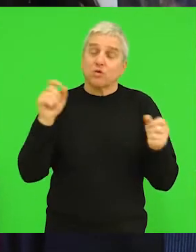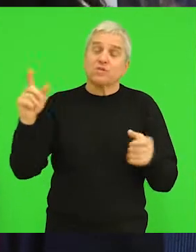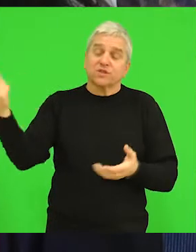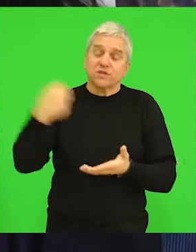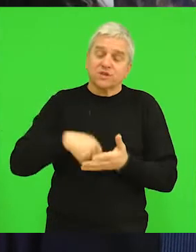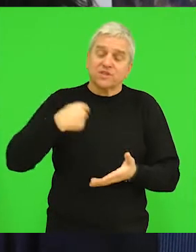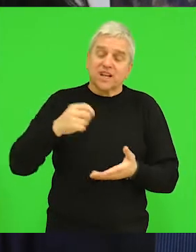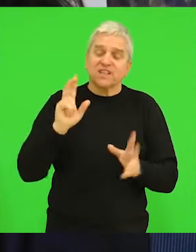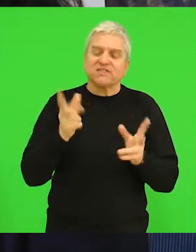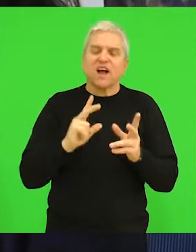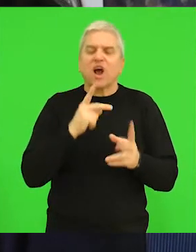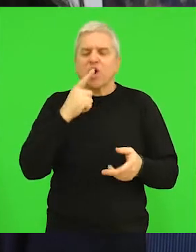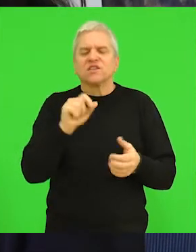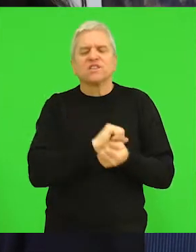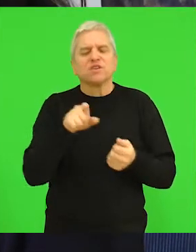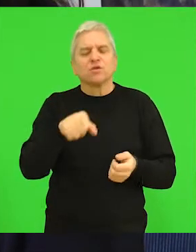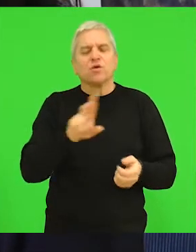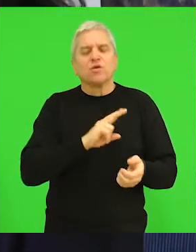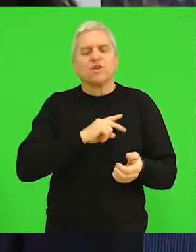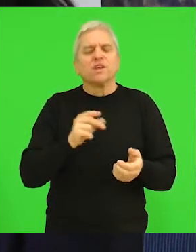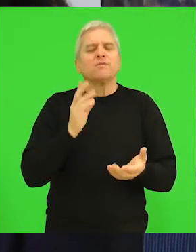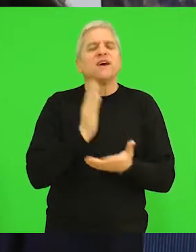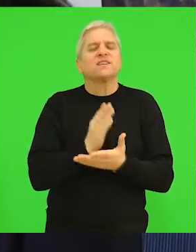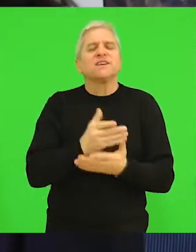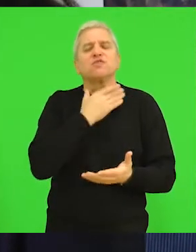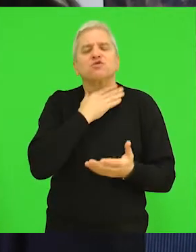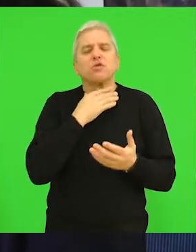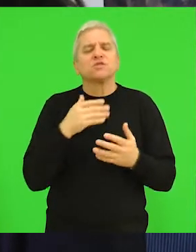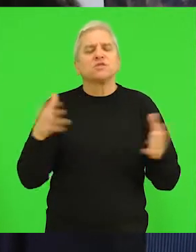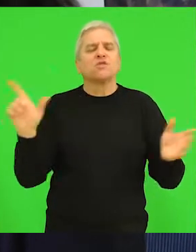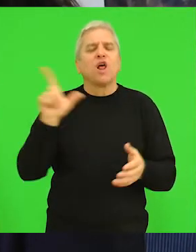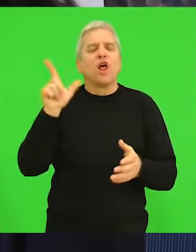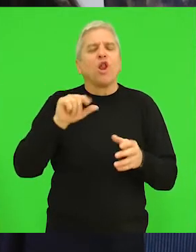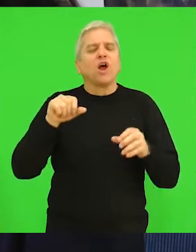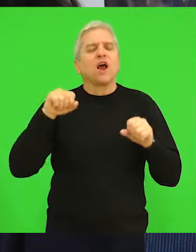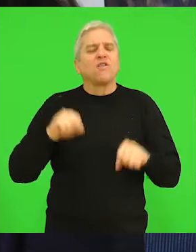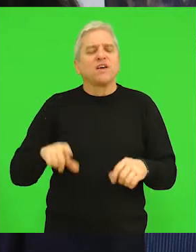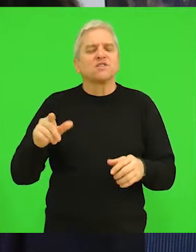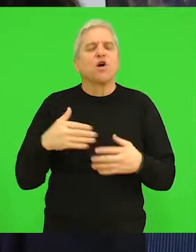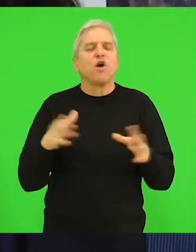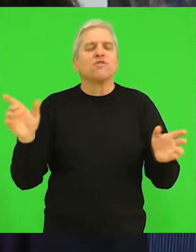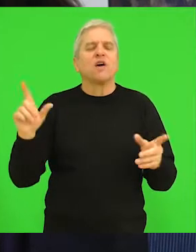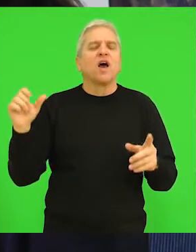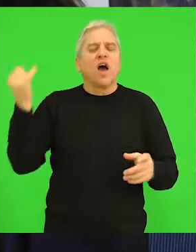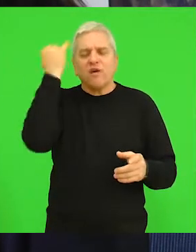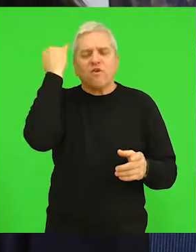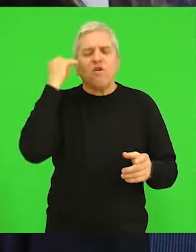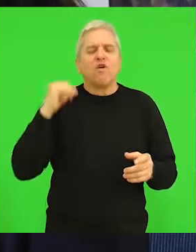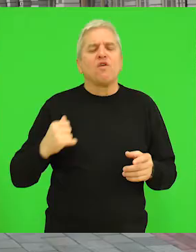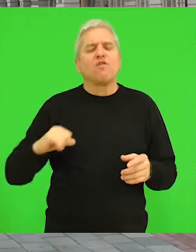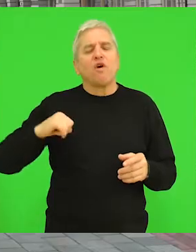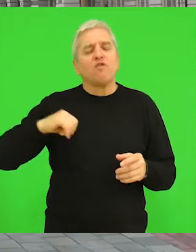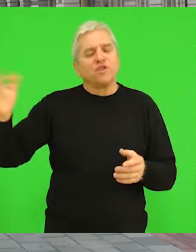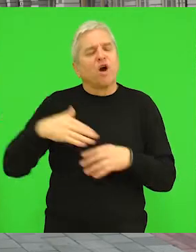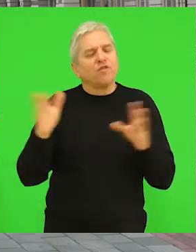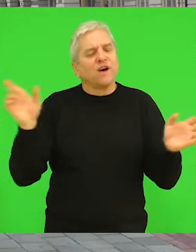sredstva, verifikacije i kako sve to ide, ali srednjoškolski dom ne otvara lokalna samouprava nego autonomna pokrajina.